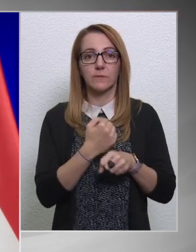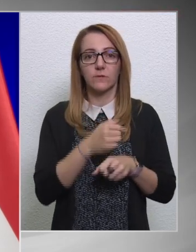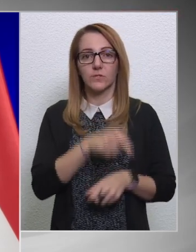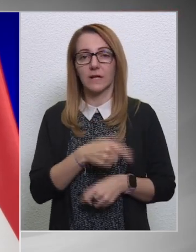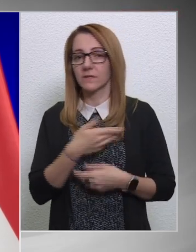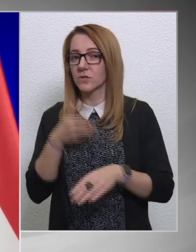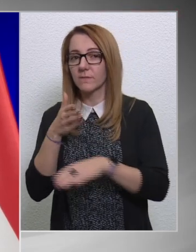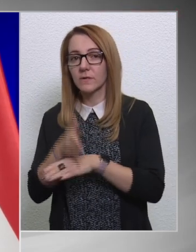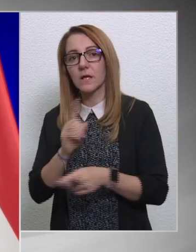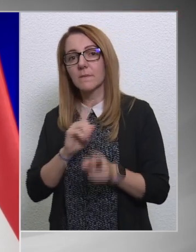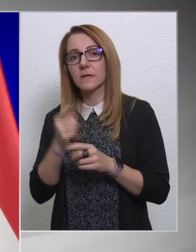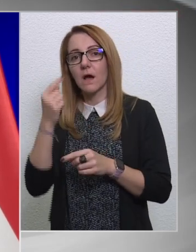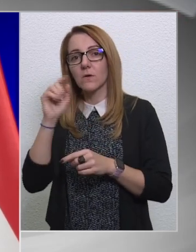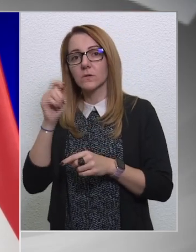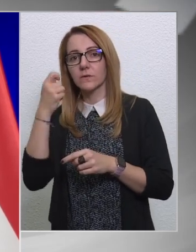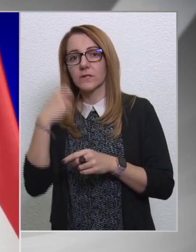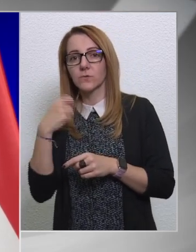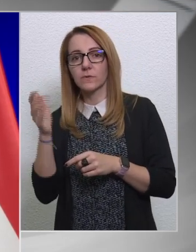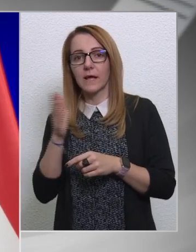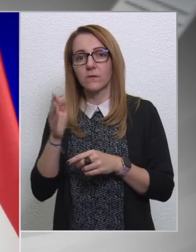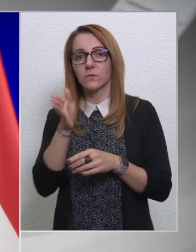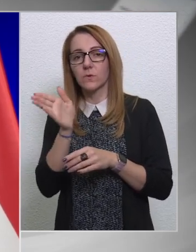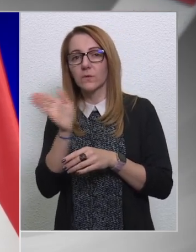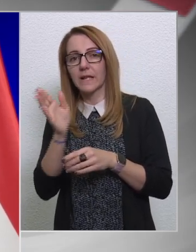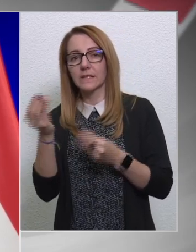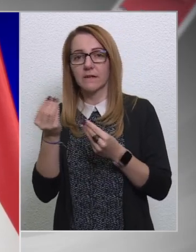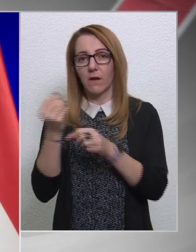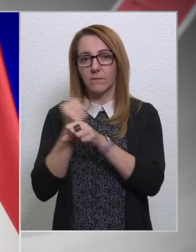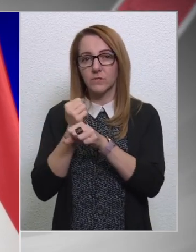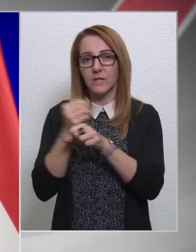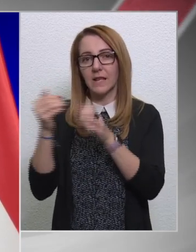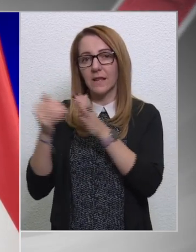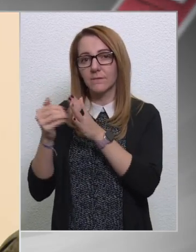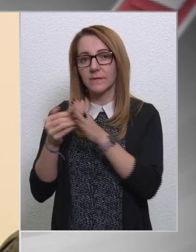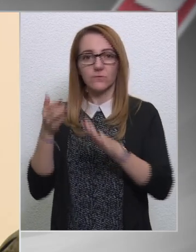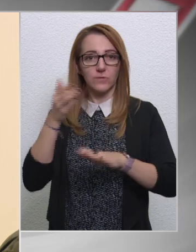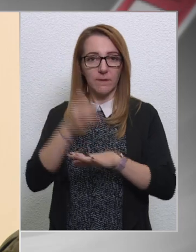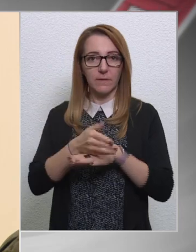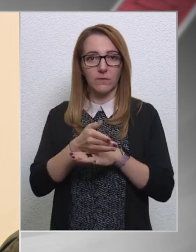képségtelen, de mintha az oroszok és az ukránok ott tőlünk kell ezzel valamit csinálnának még.